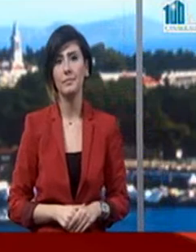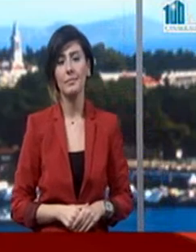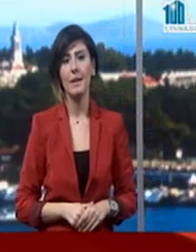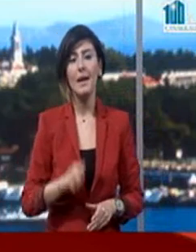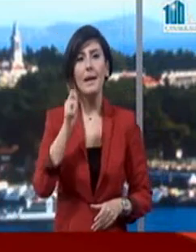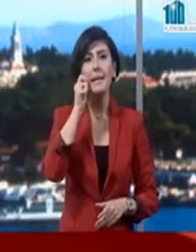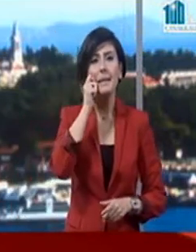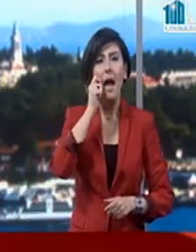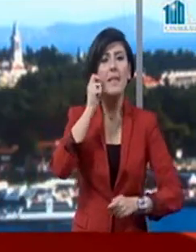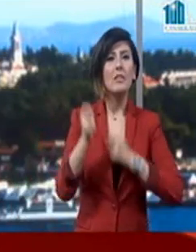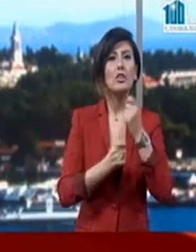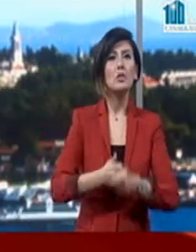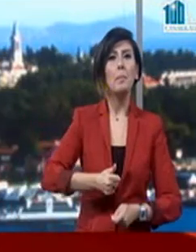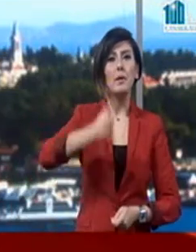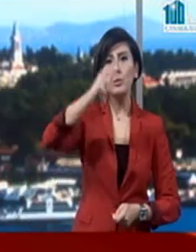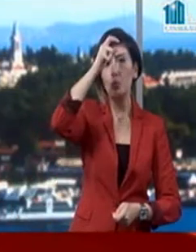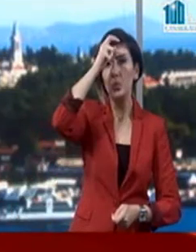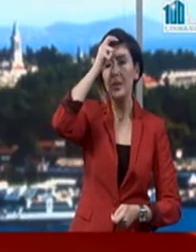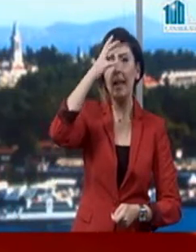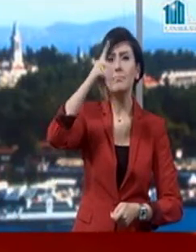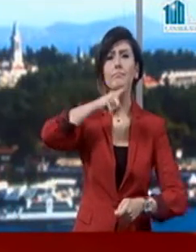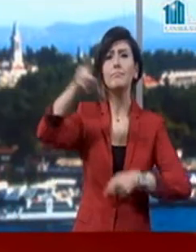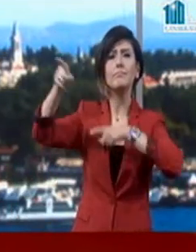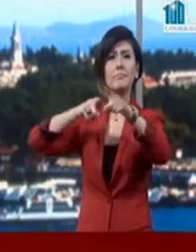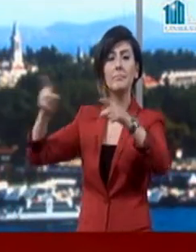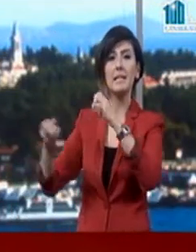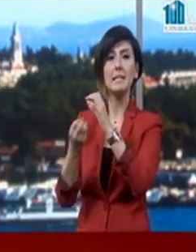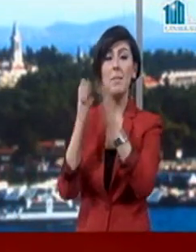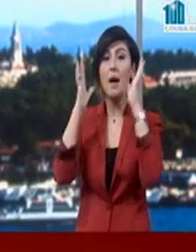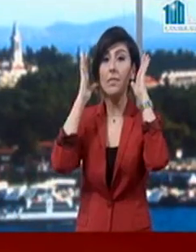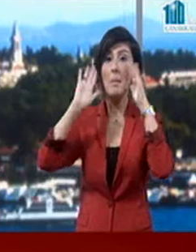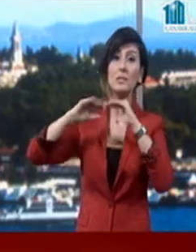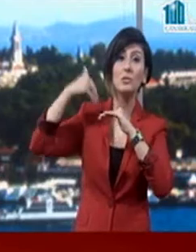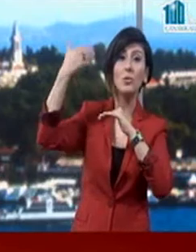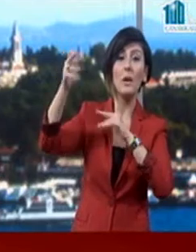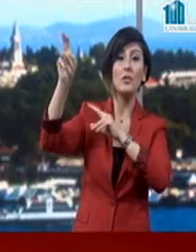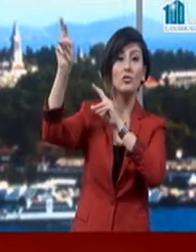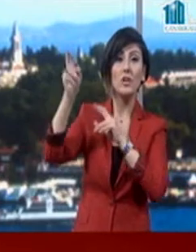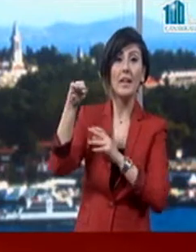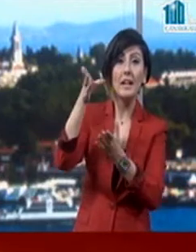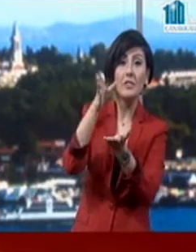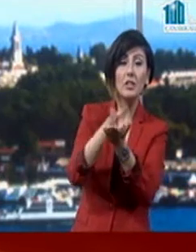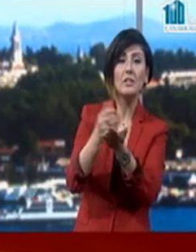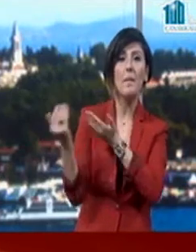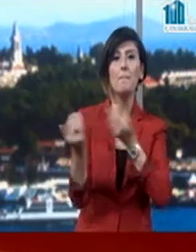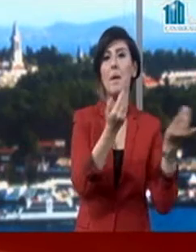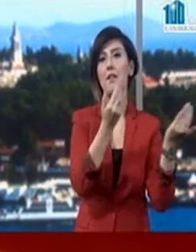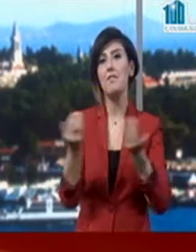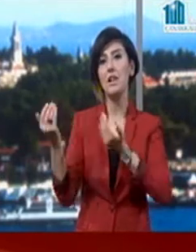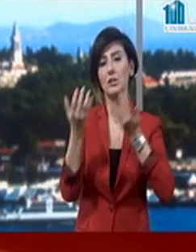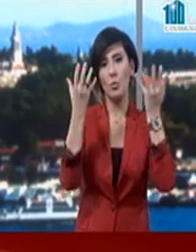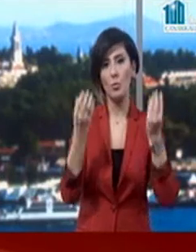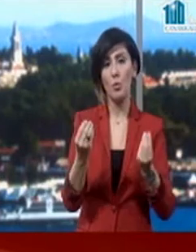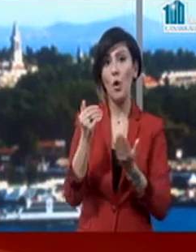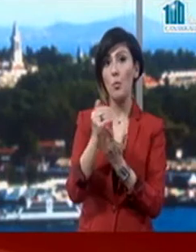Diyanet İşleri Başkanlığı Türkiye'nin dört bir yerinde sabah namazı sonrası Çanakkale şehitleri için mevlid okuttu.